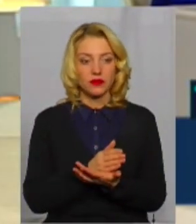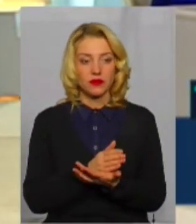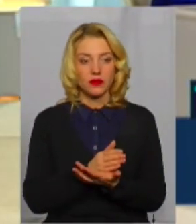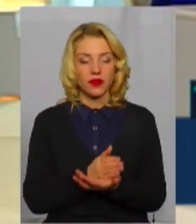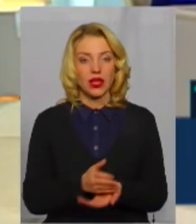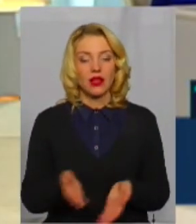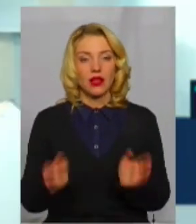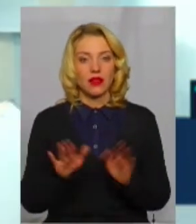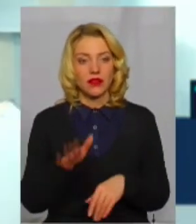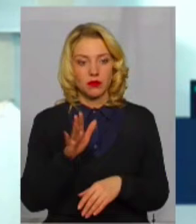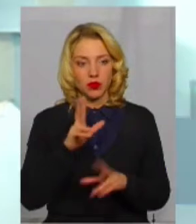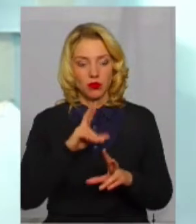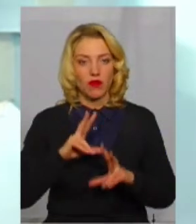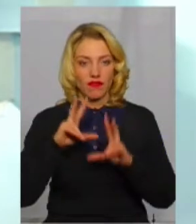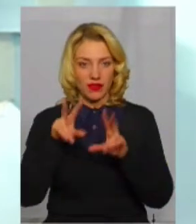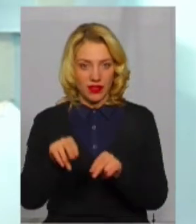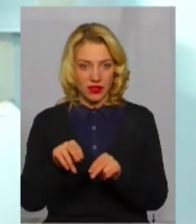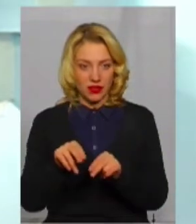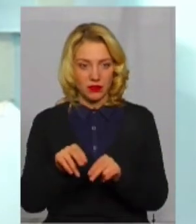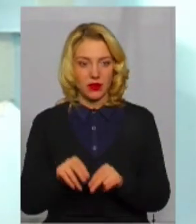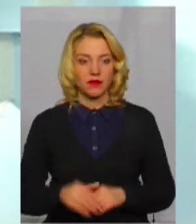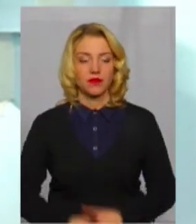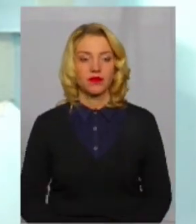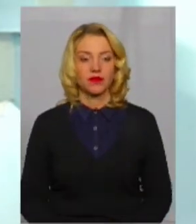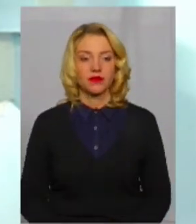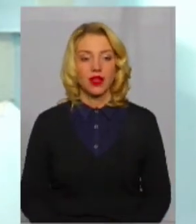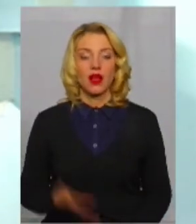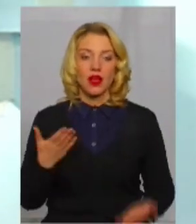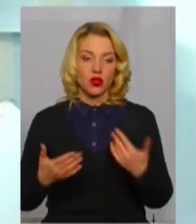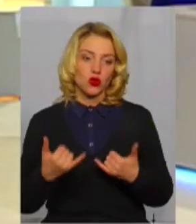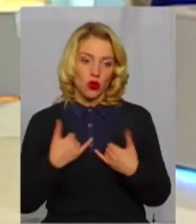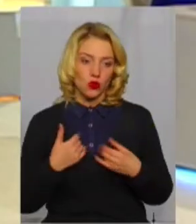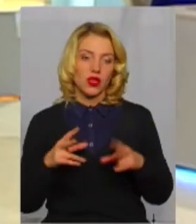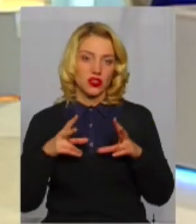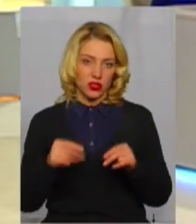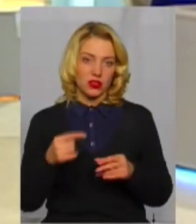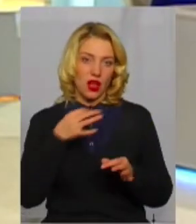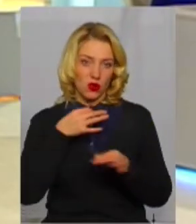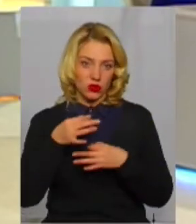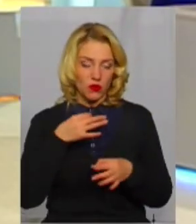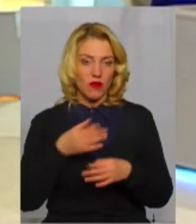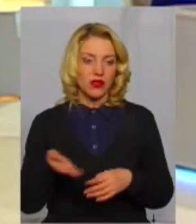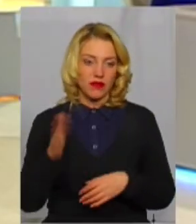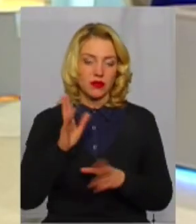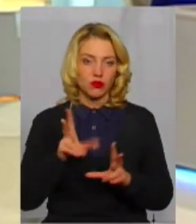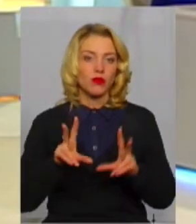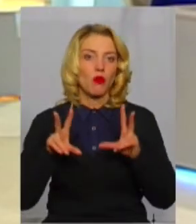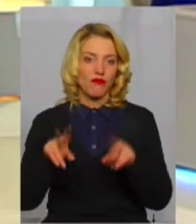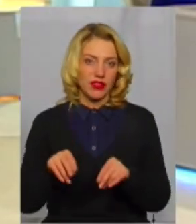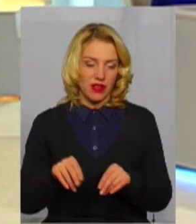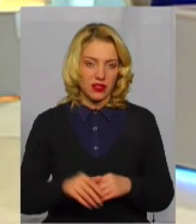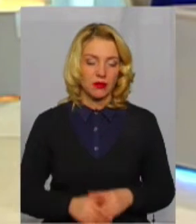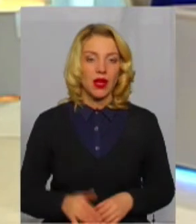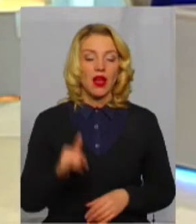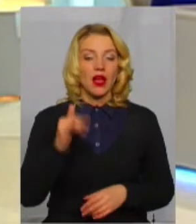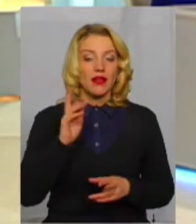Давайте будемо теж відвертими, раз у нас вже відверта, чесна розмова, будемо відвертими. Як